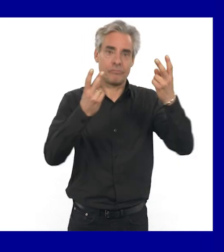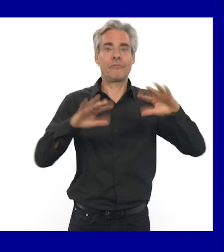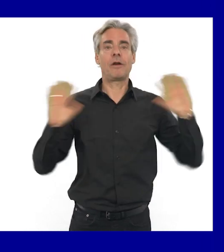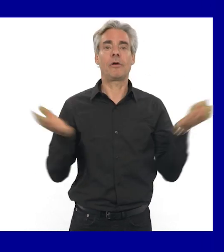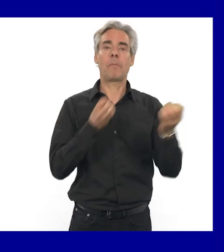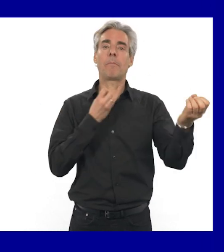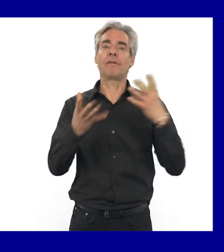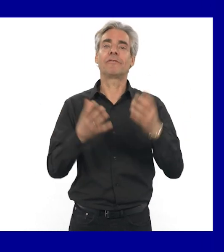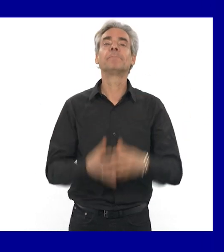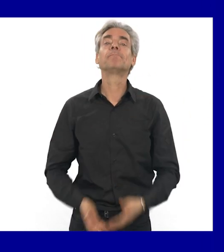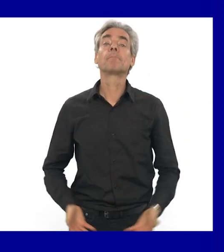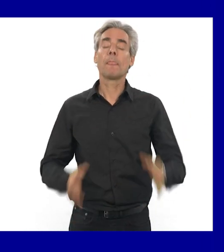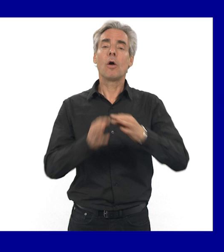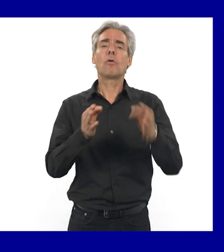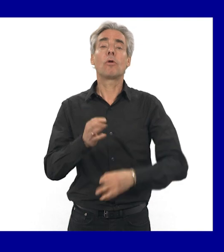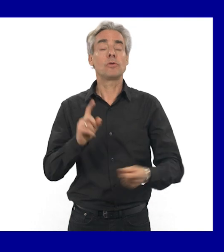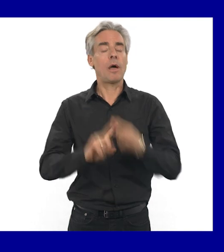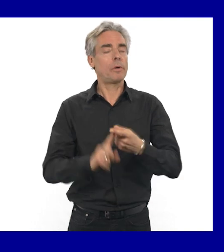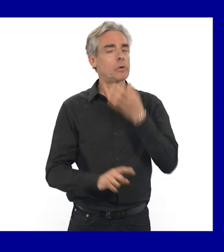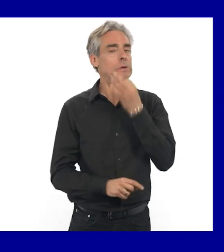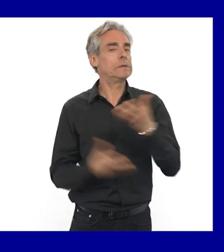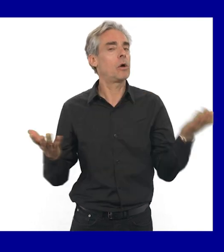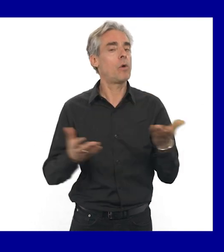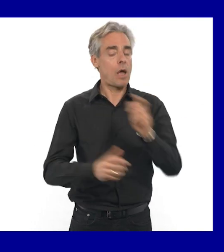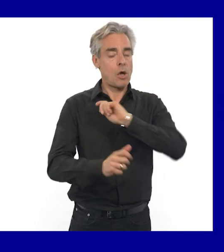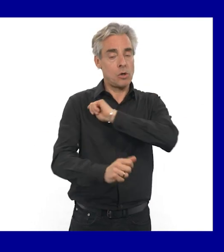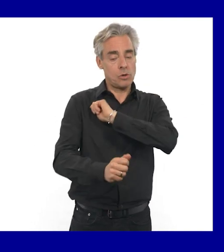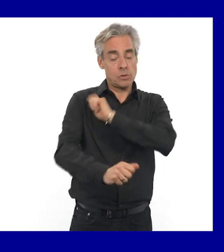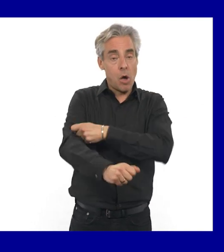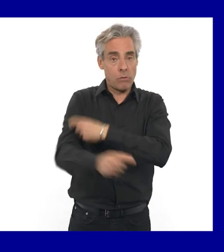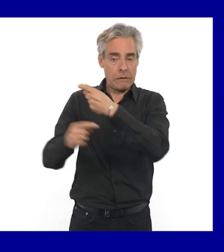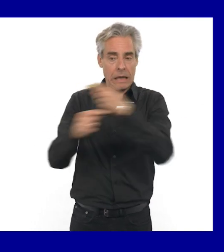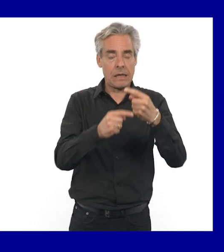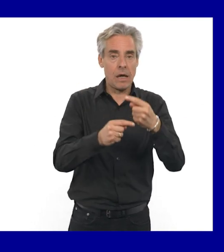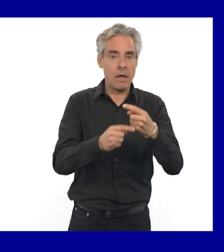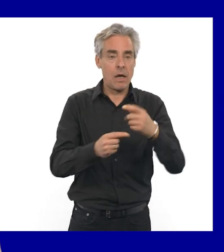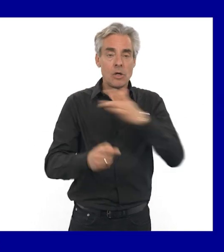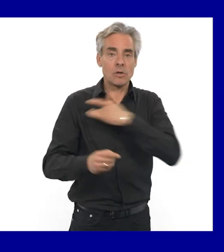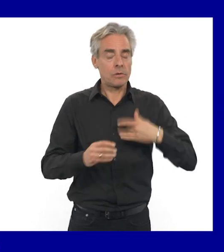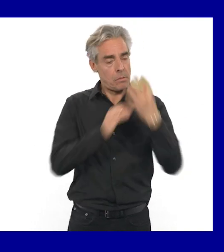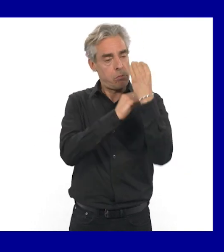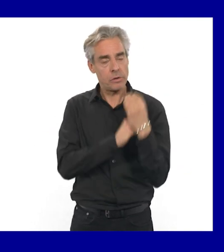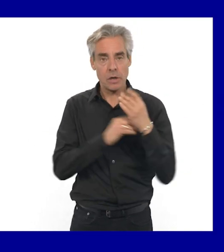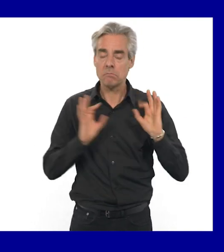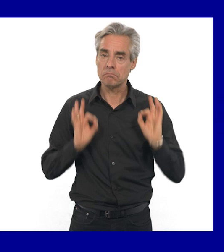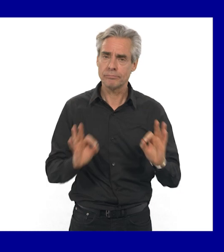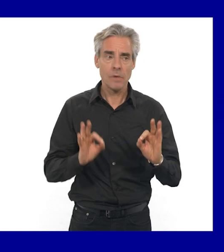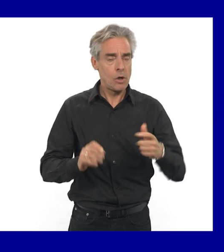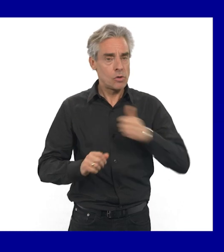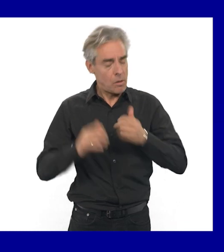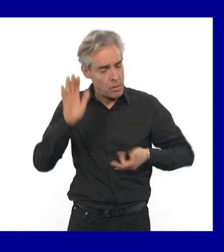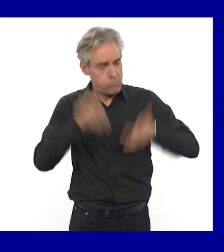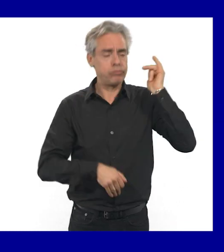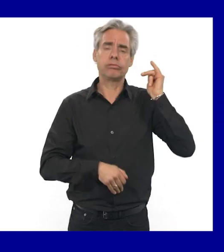lumière. En conclusion, il est indéniable que le sport, c'est la possibilité de préserver un capital santé, de se